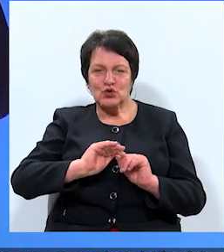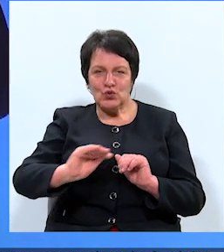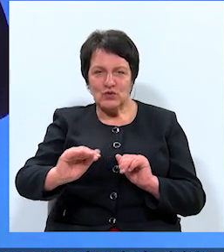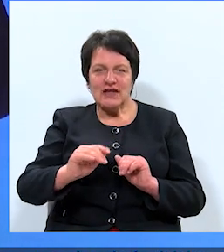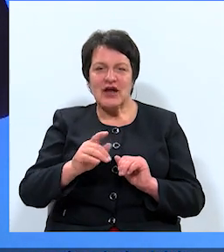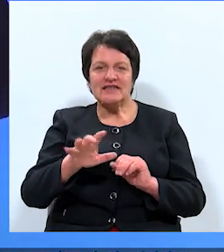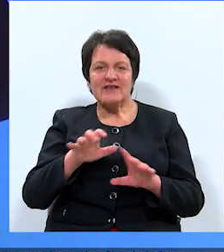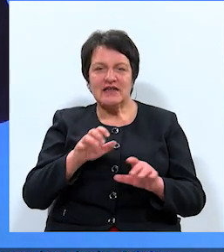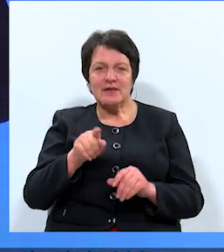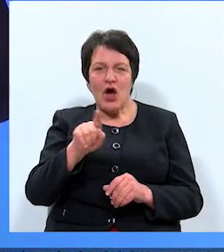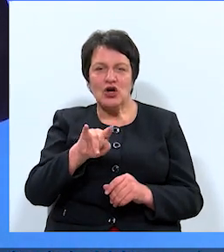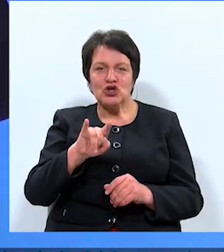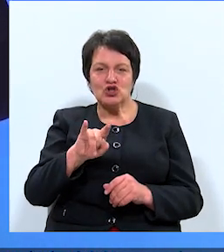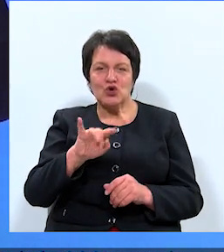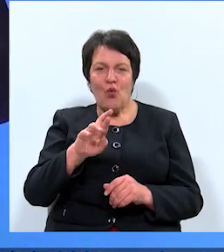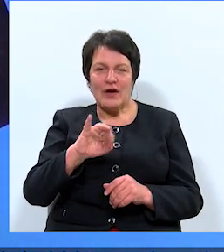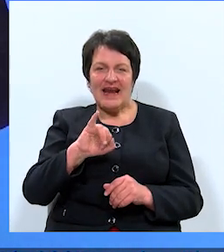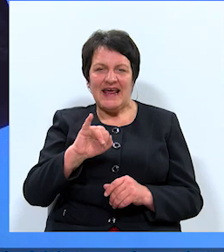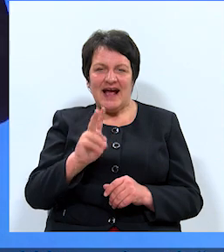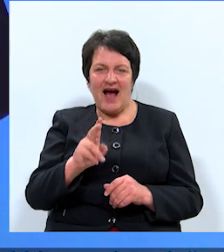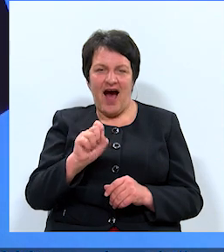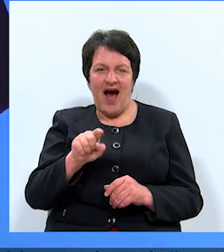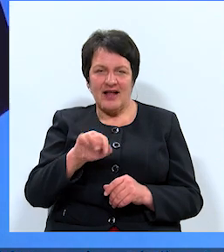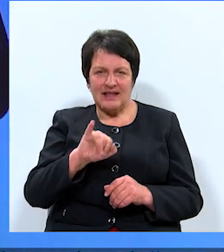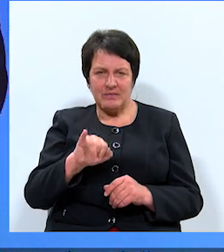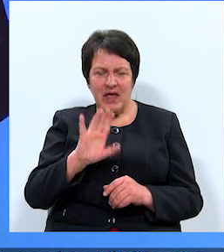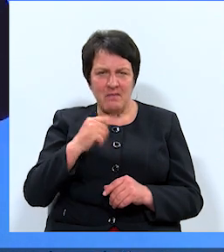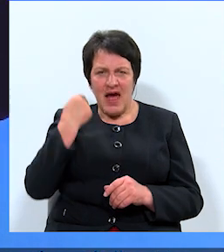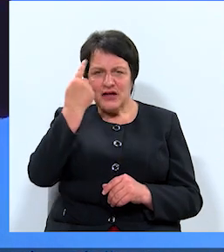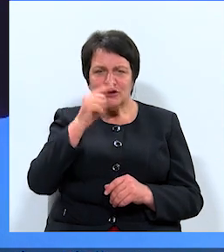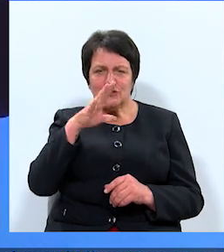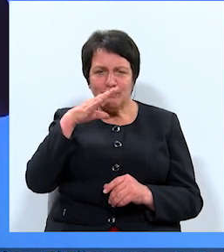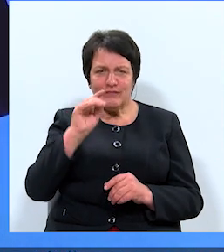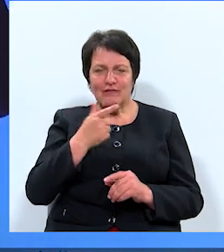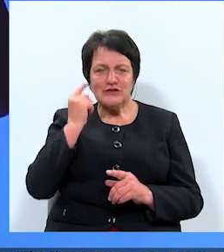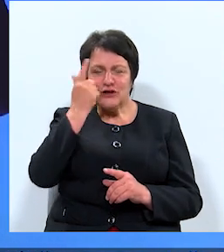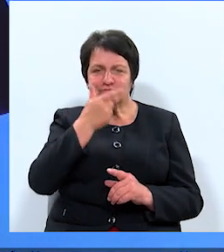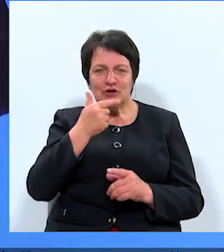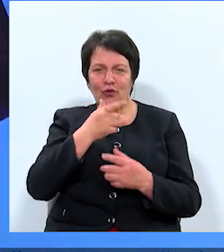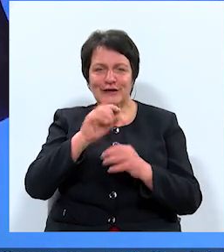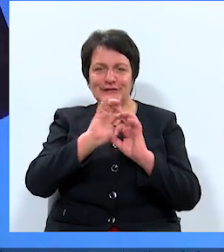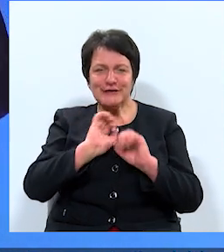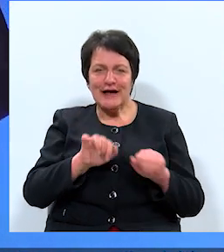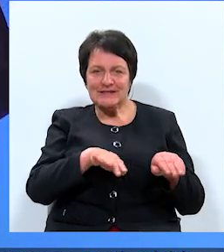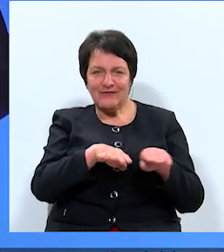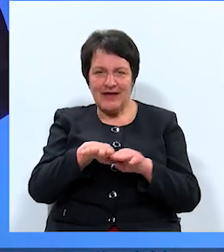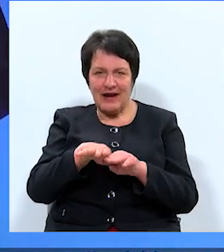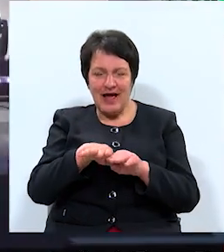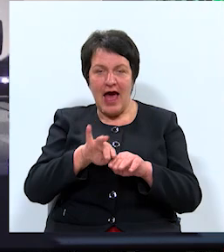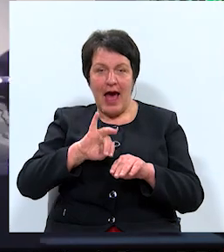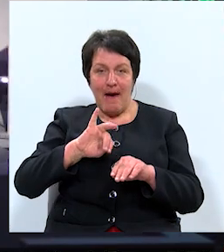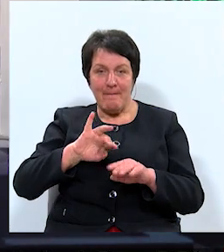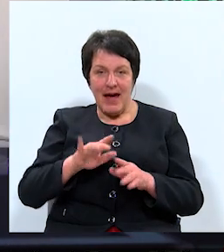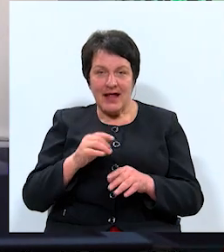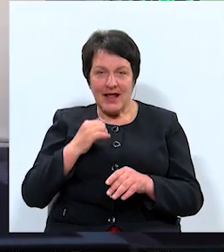surakātiem. Un, kad surakātiem pēc sejas, viņi visi ir ļoti mīļi un skaisti, bet, kad nonāk lieta